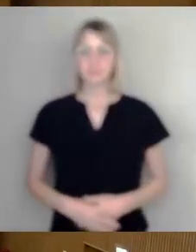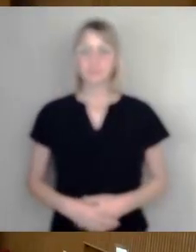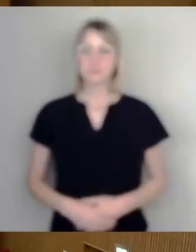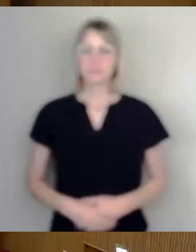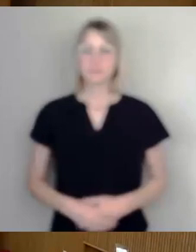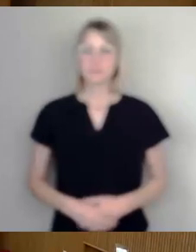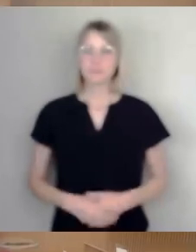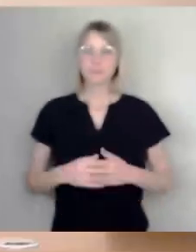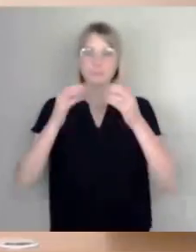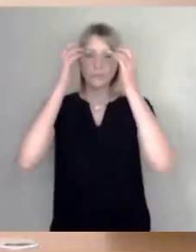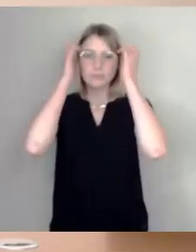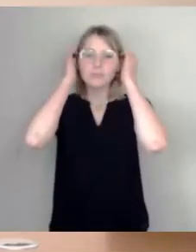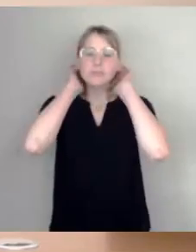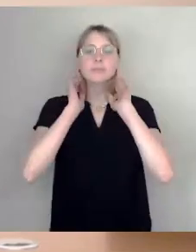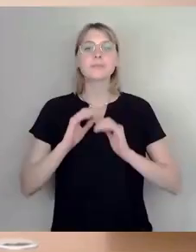Ich sehe